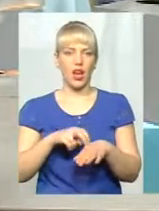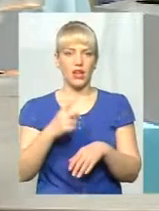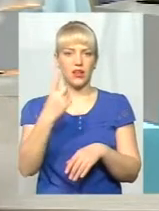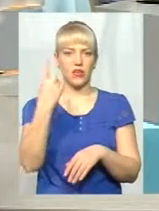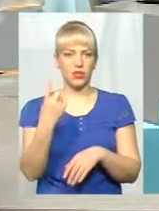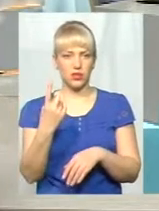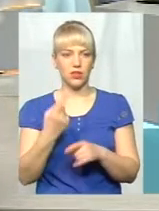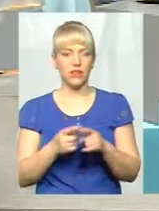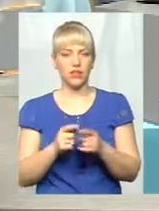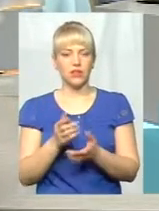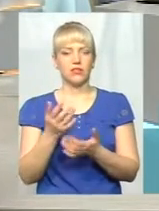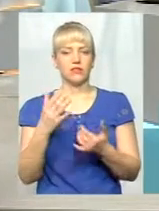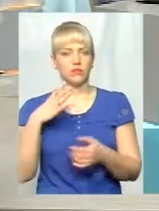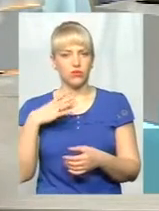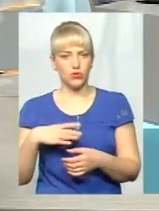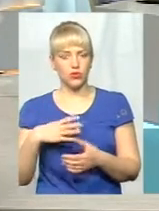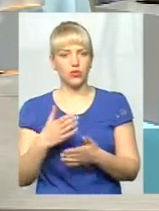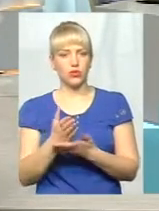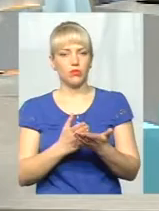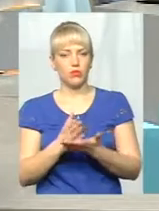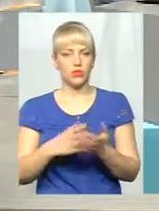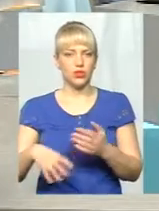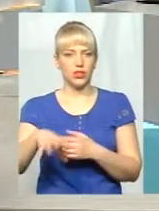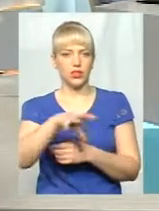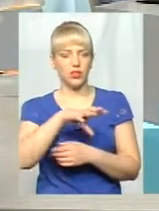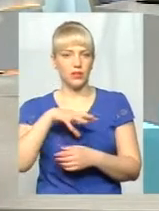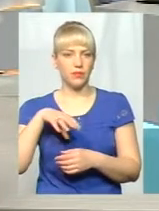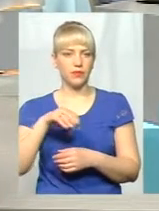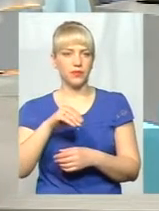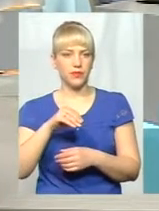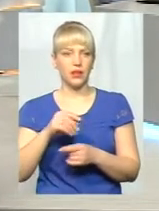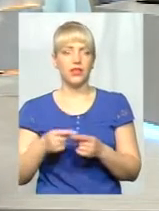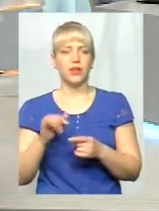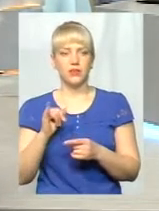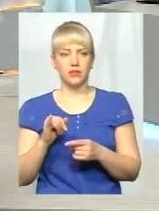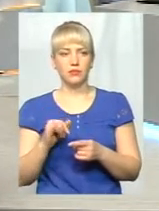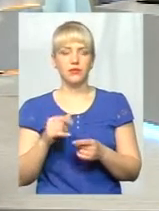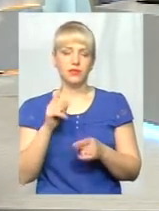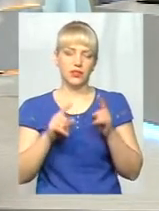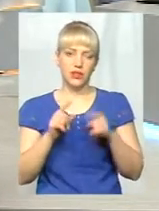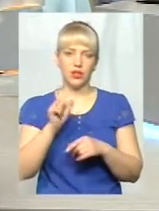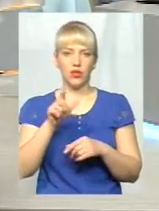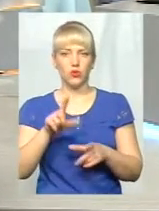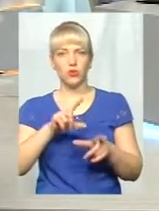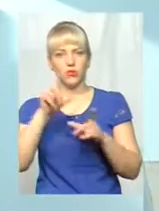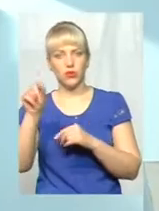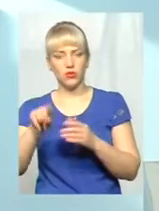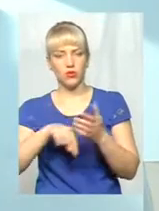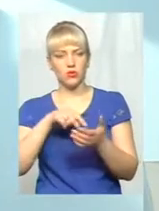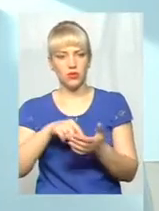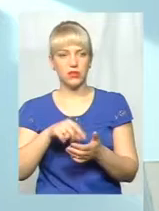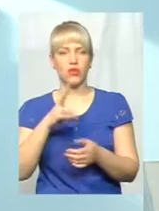то він мусить обслужити. І, певно, деякі люди перейдуть і в місто, і в другого лікаря, але,